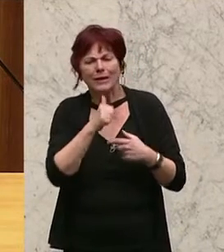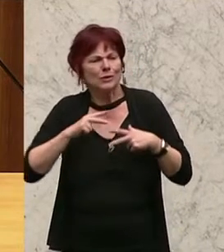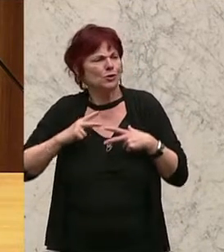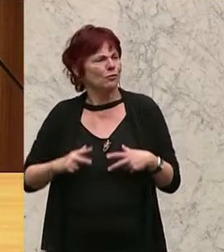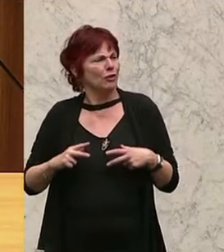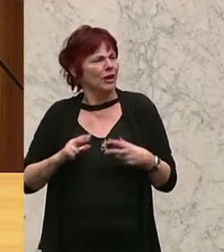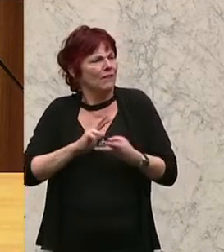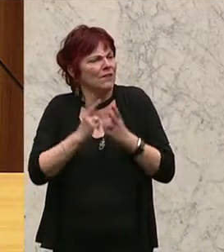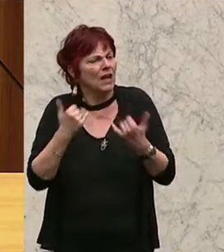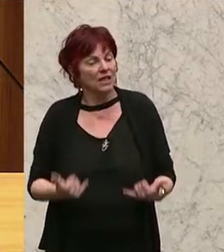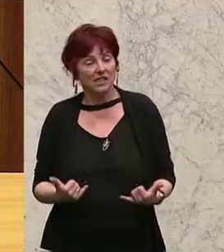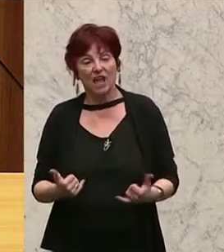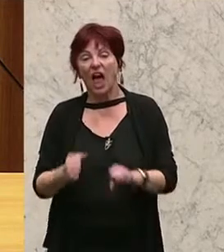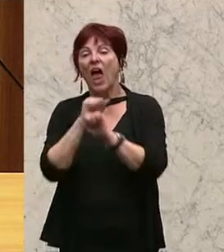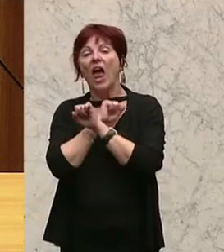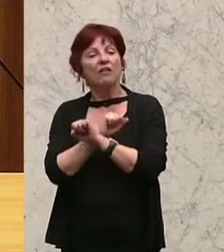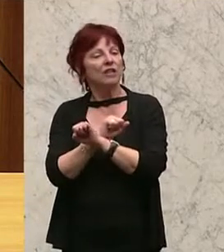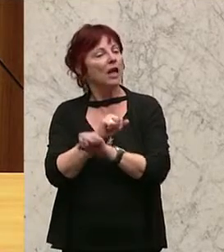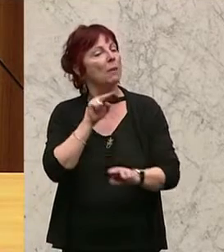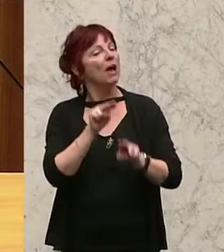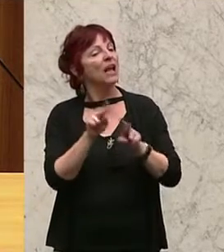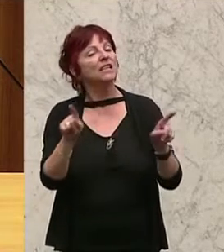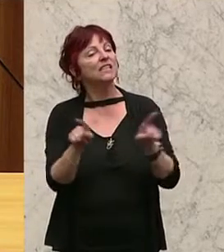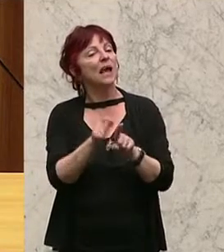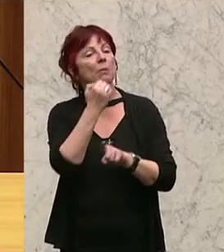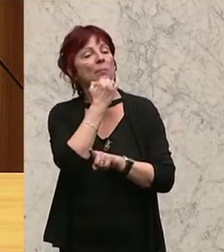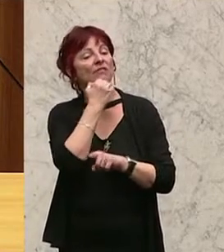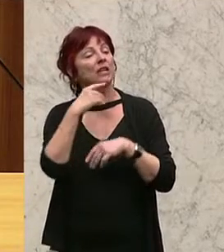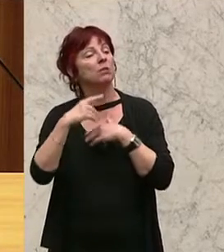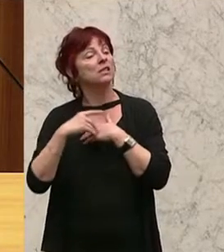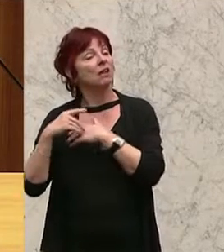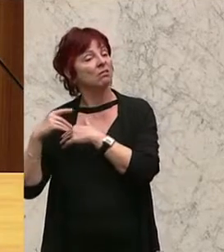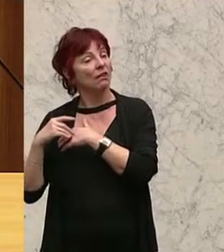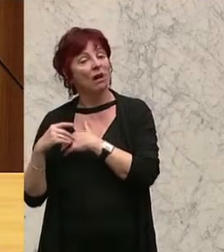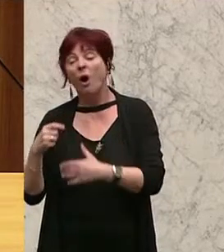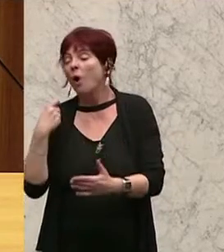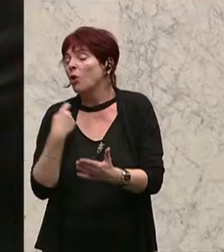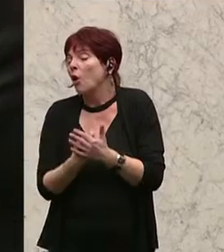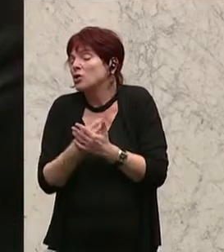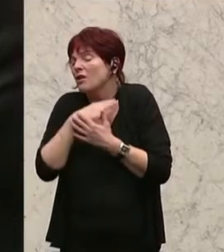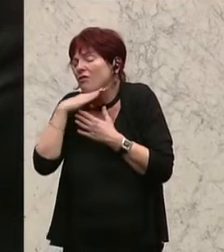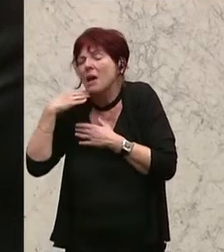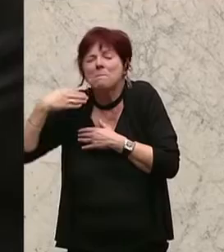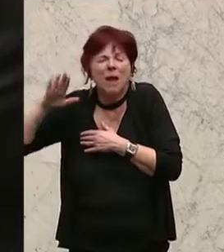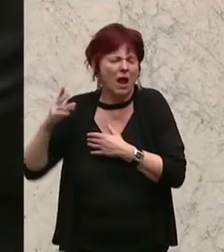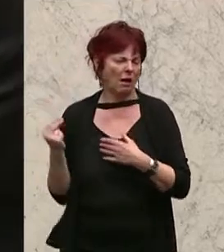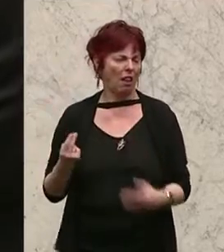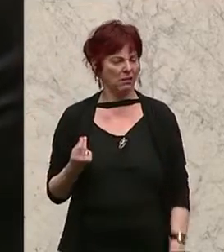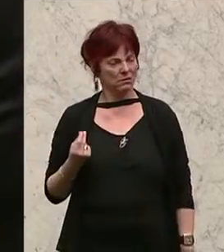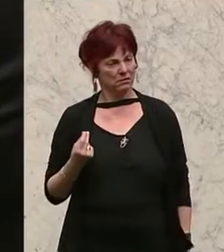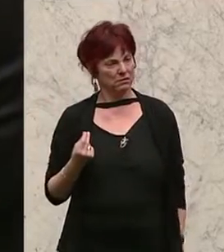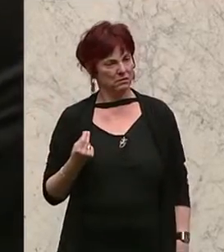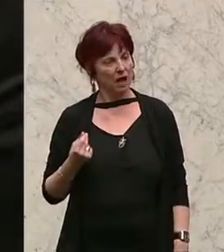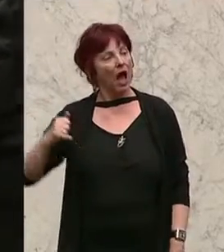haben. Häftlinge werden als Privatpatienten behandelt, kosten daher übermäßig viel Geld, während zum